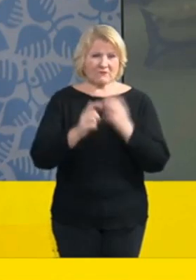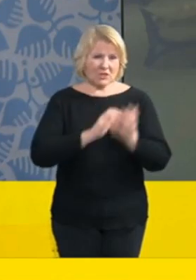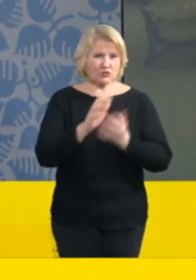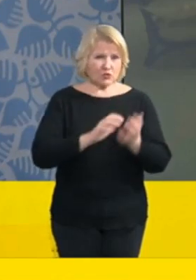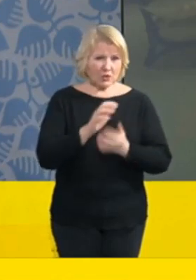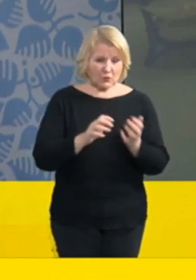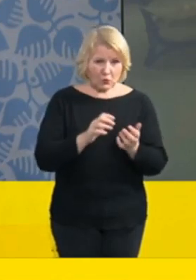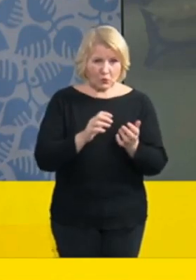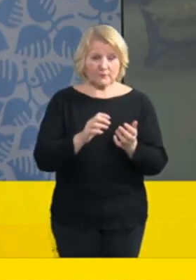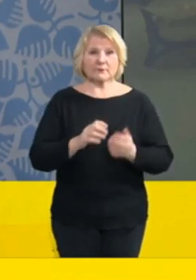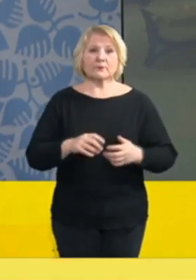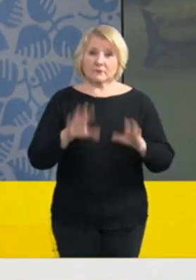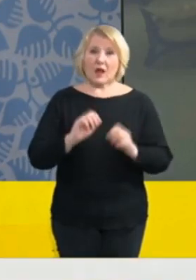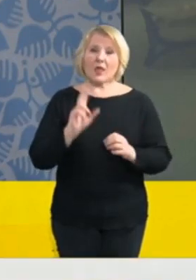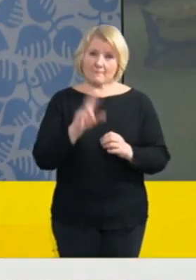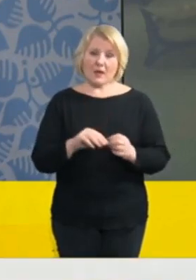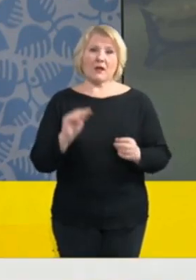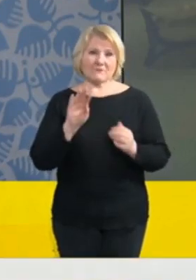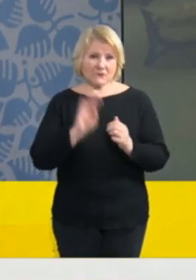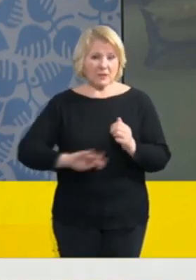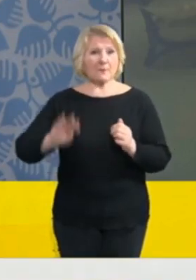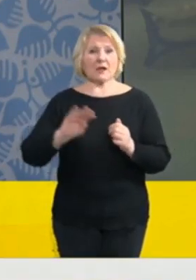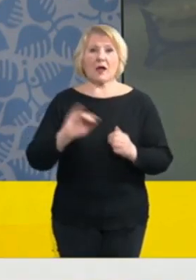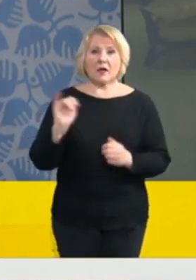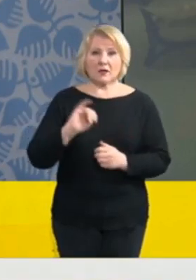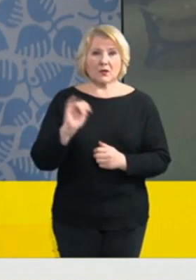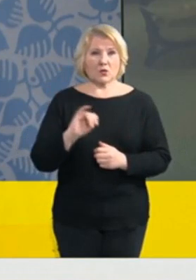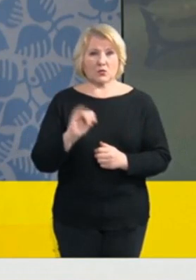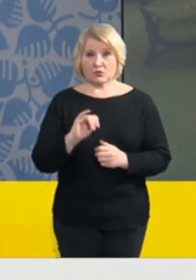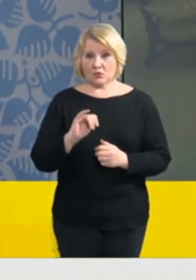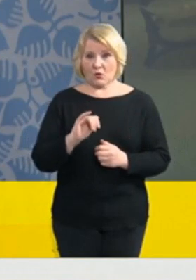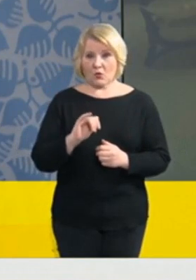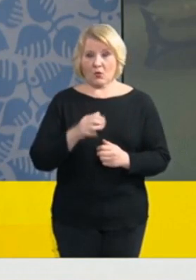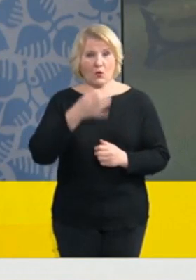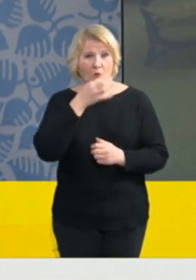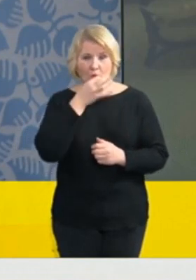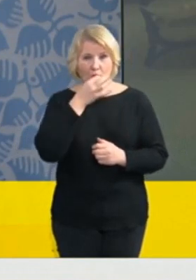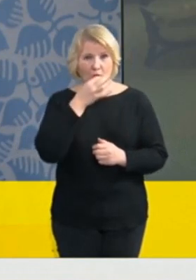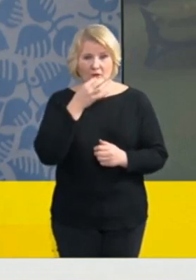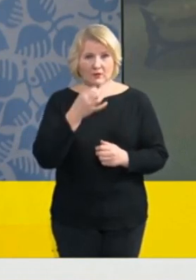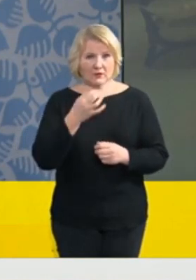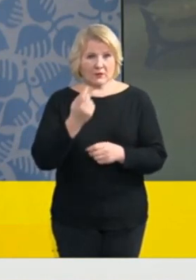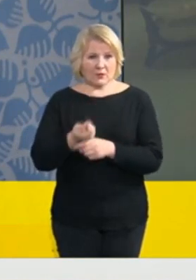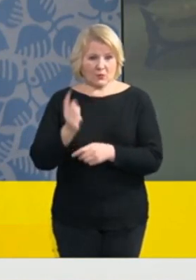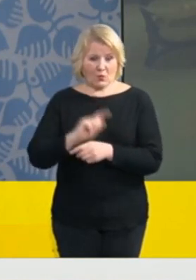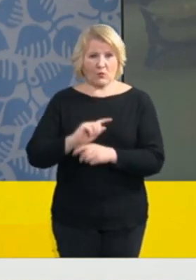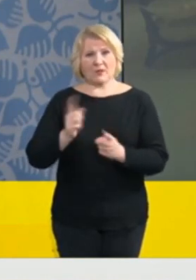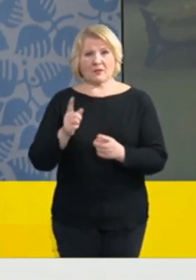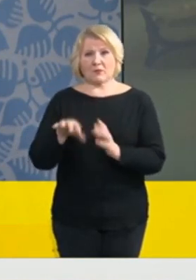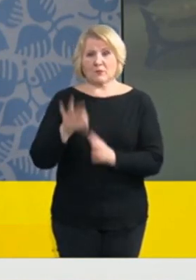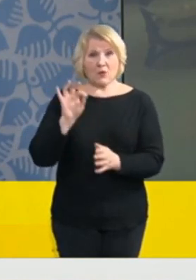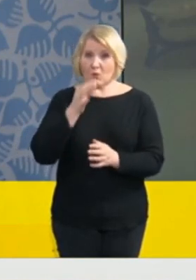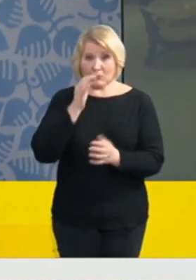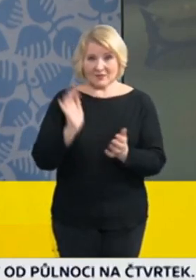umožněna výjimka pro ty, kteří si nebudou schopni sehnat tady tento ochranný prostředek do té doby,